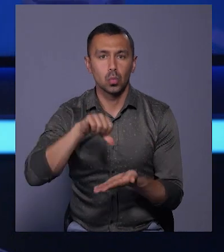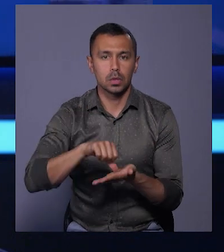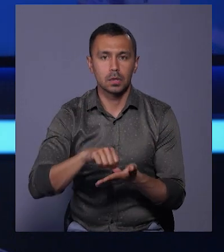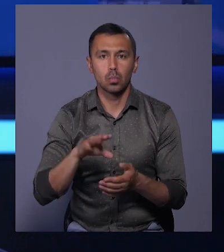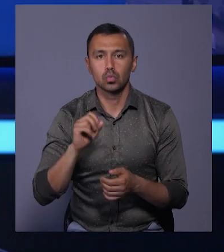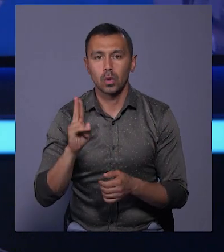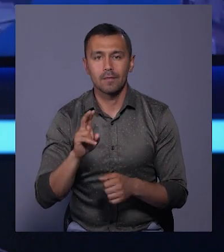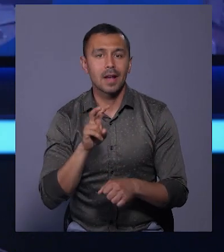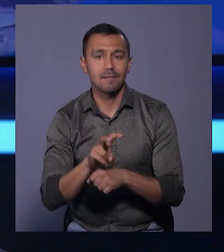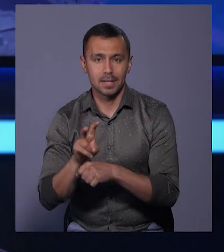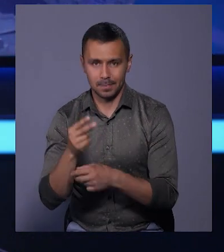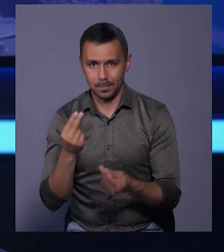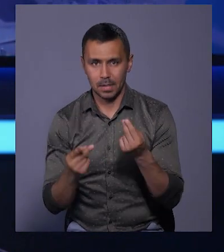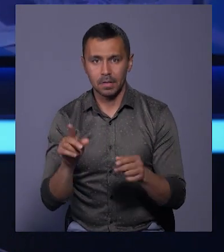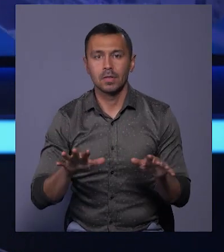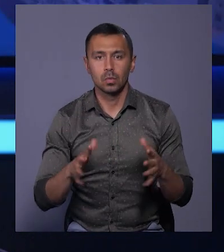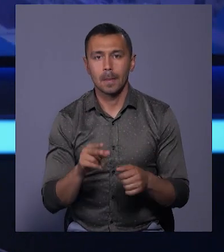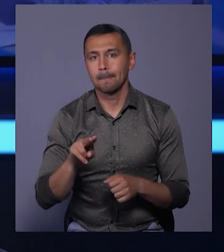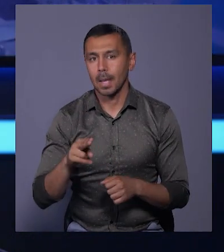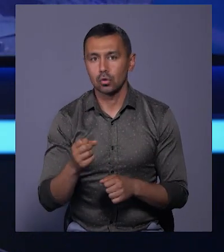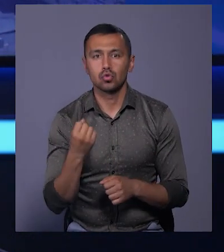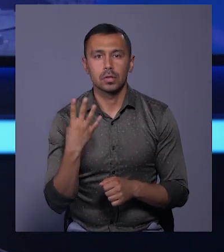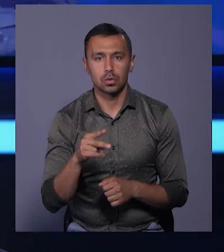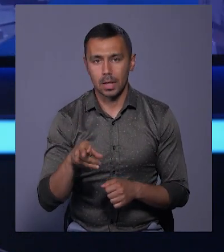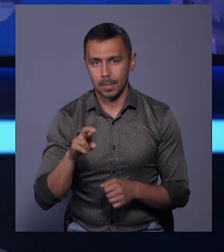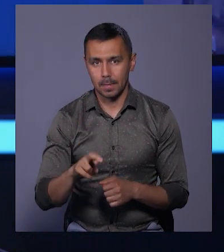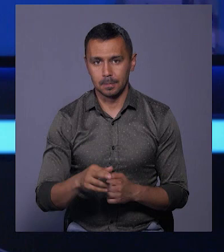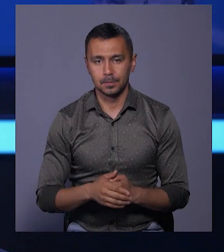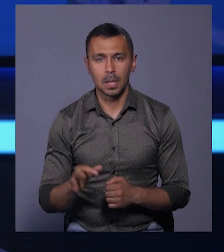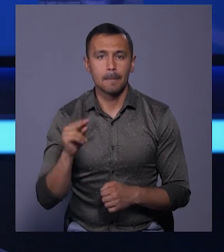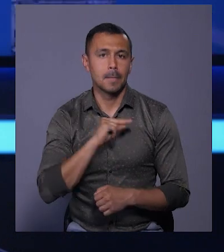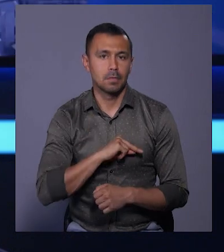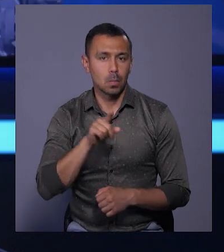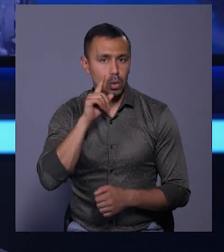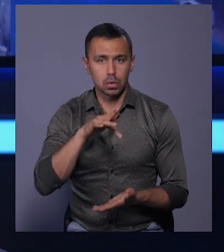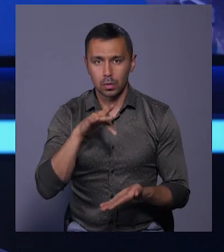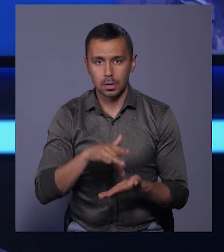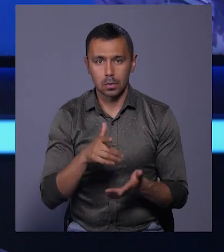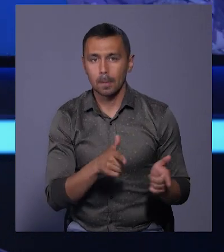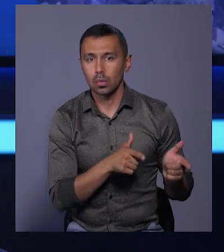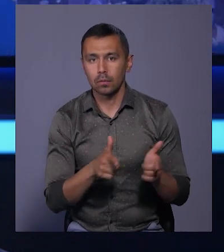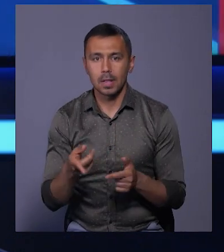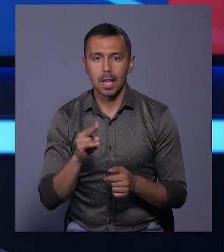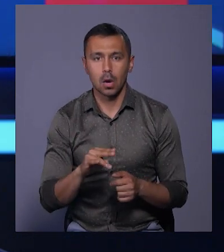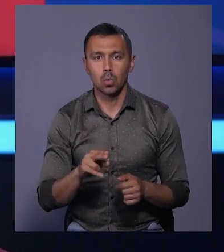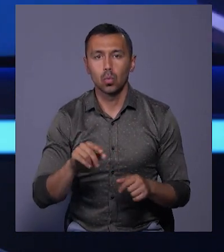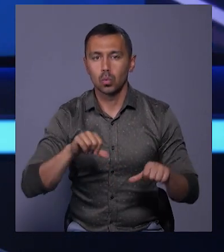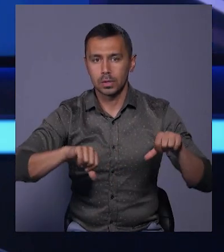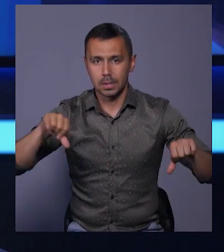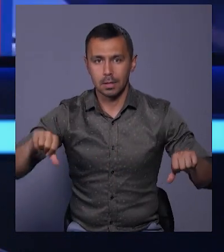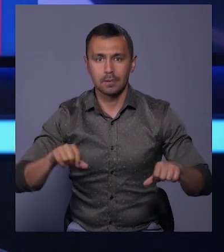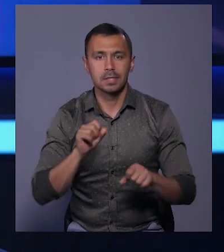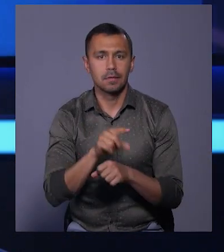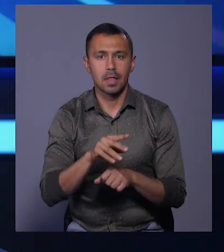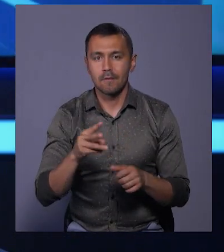проскурів квесті. Він відбудеться у п'ятницю, 14 липня. Працівники молодіжного центру підготували для учасників завдання